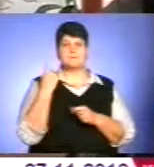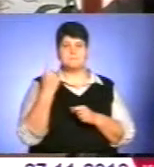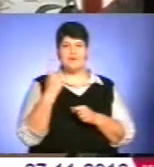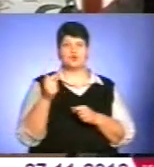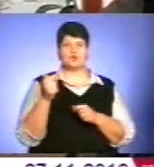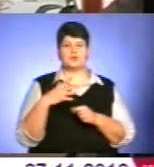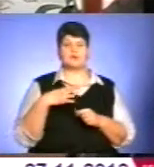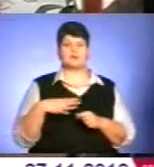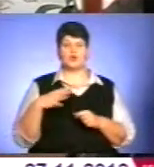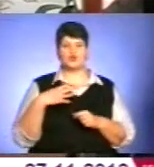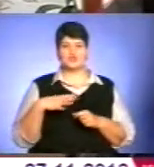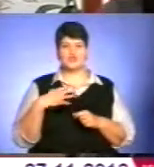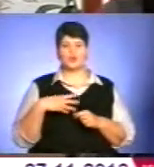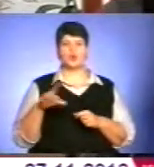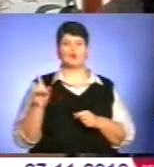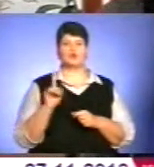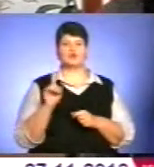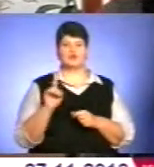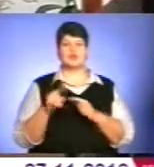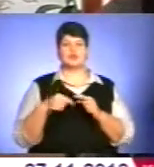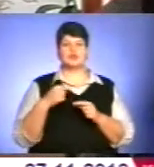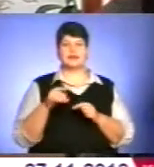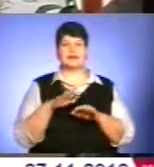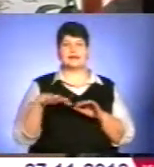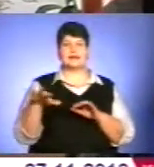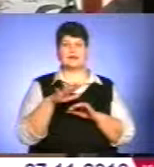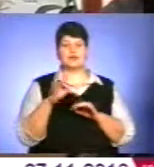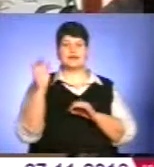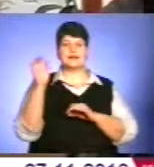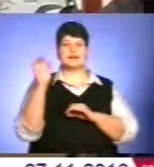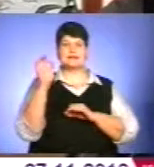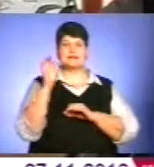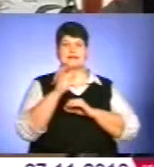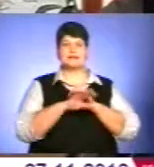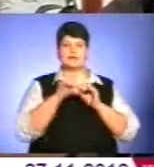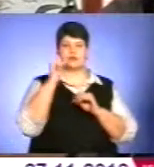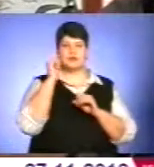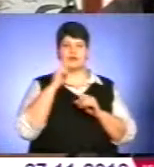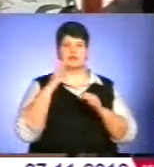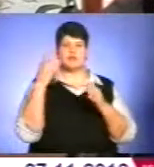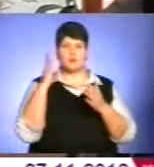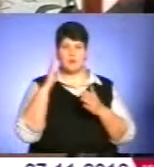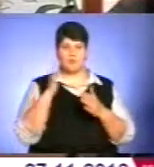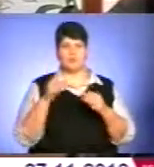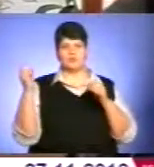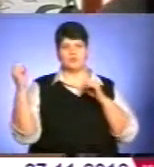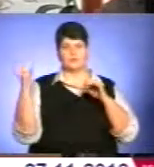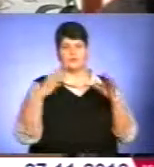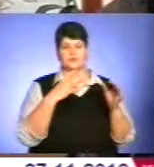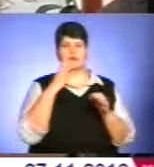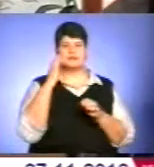ми очікуємо, що через територію Західної України пройде холодний атмосферний фронт з Північного Заходу.